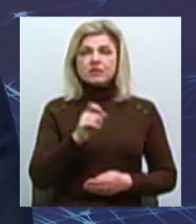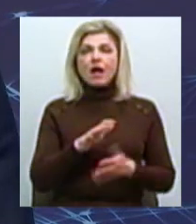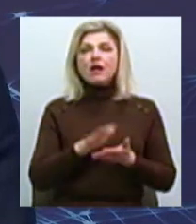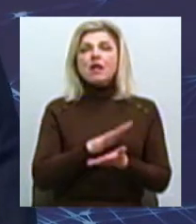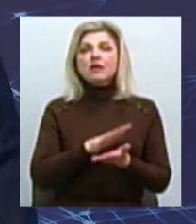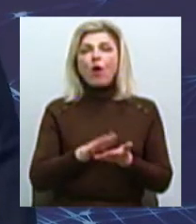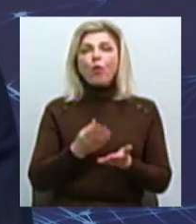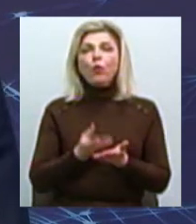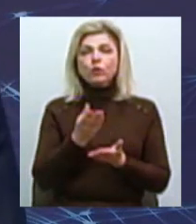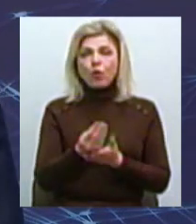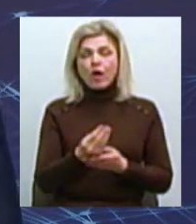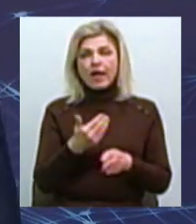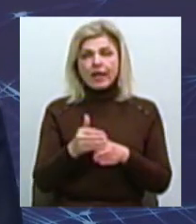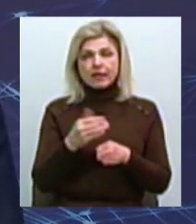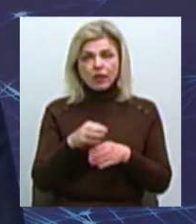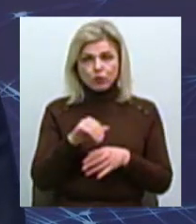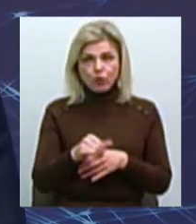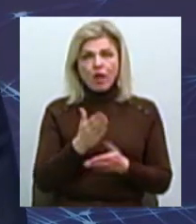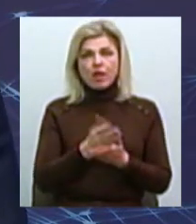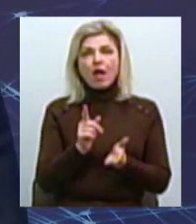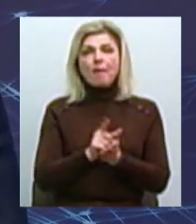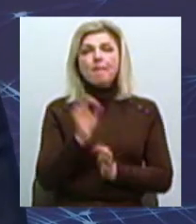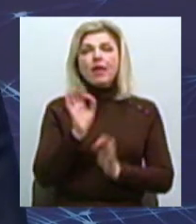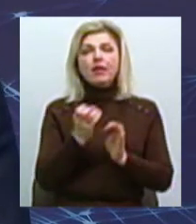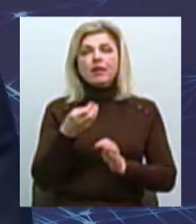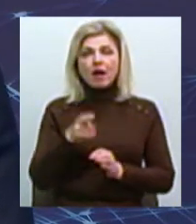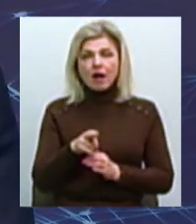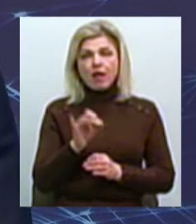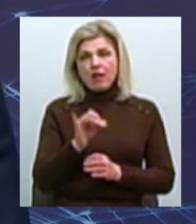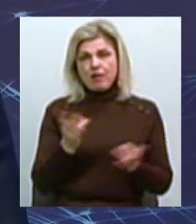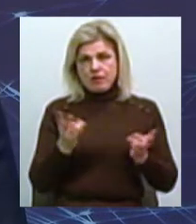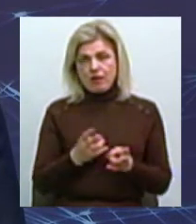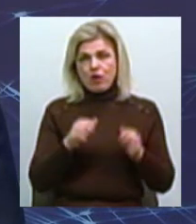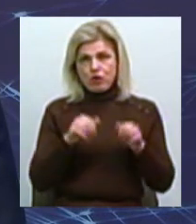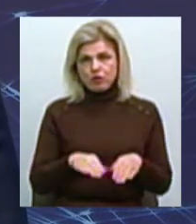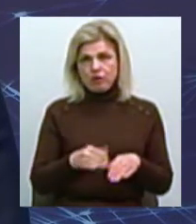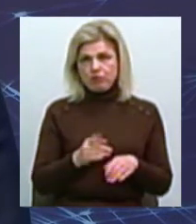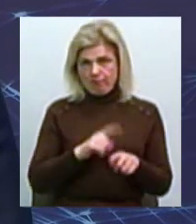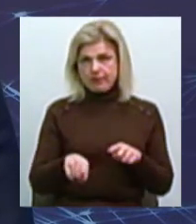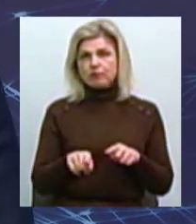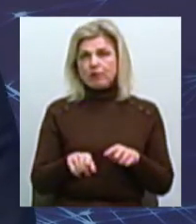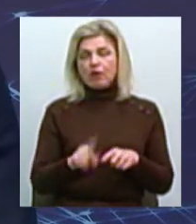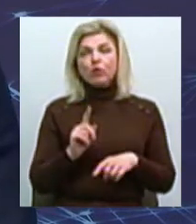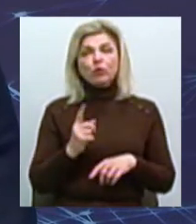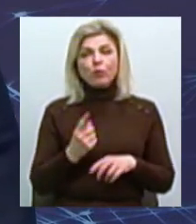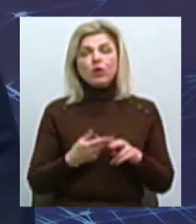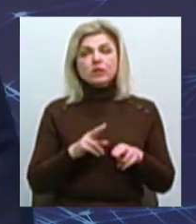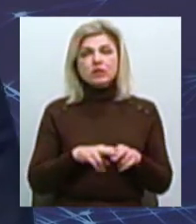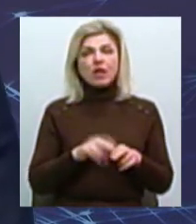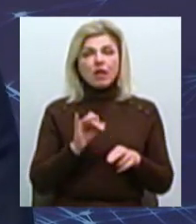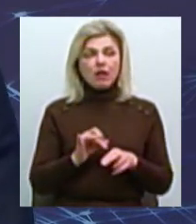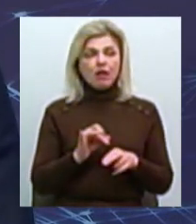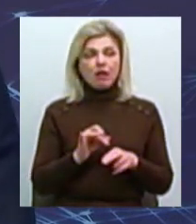кредиту Є вже нарахована пеня і дійсно це потрібно вирішувати досить швидко Оскільки це імідж міста,